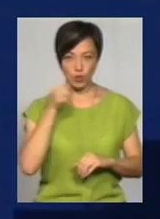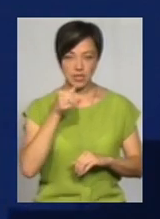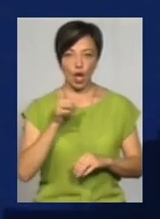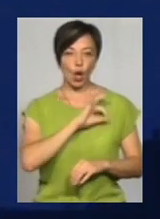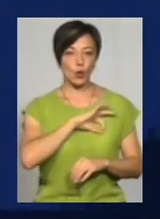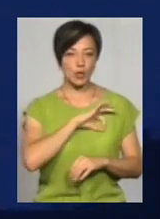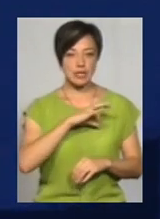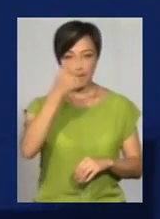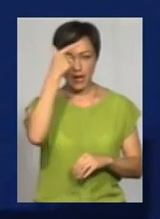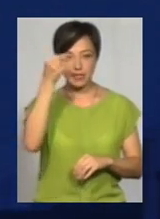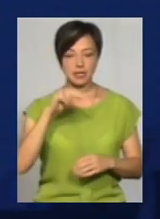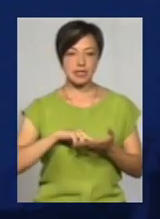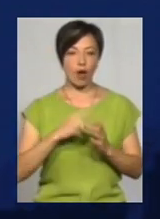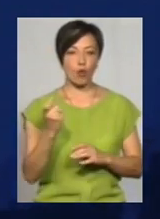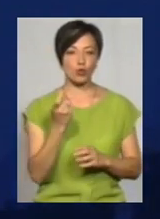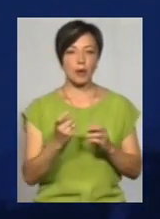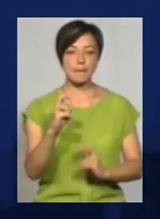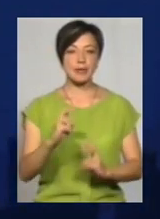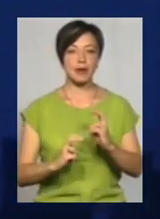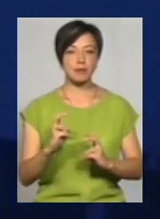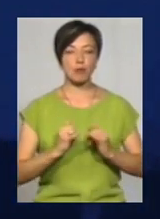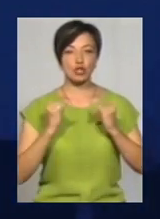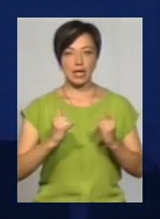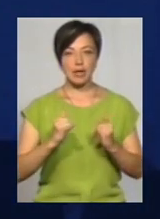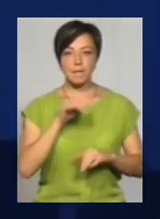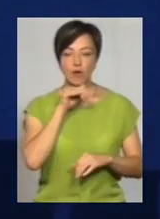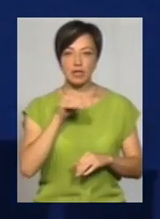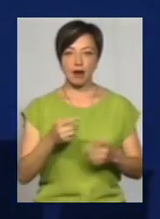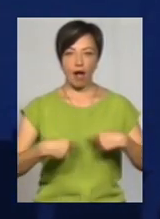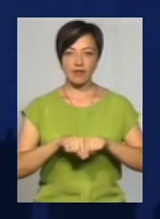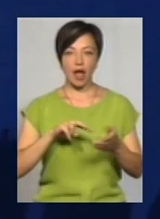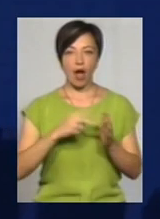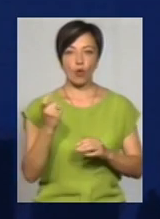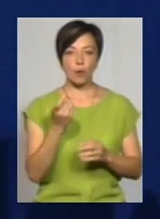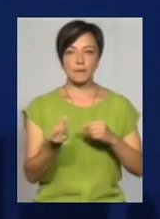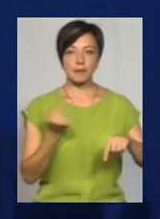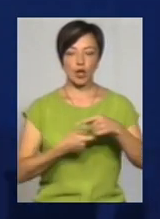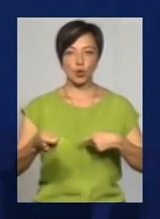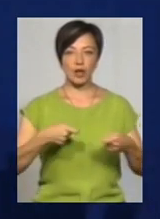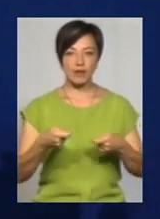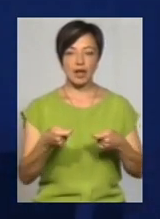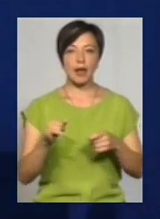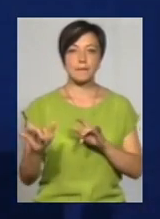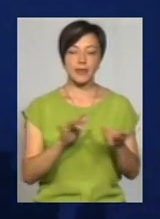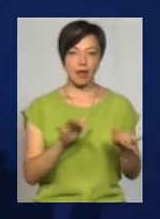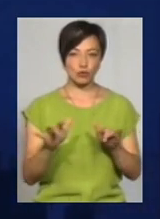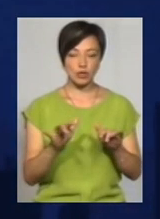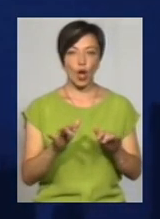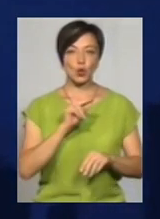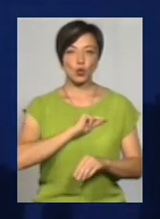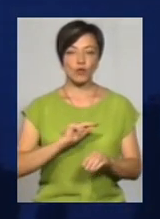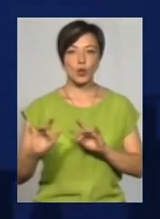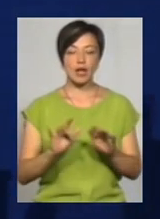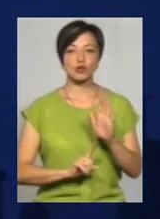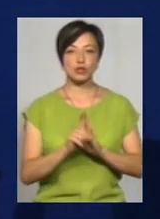Юрист. Магістр з економіки підприємства. Почесний професор кафедри економіки, підприємництва, торгівлі та біржової діяльності. Трудову